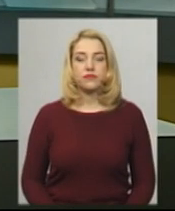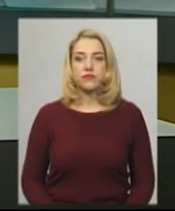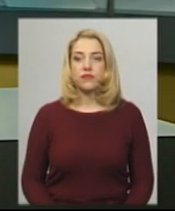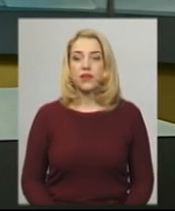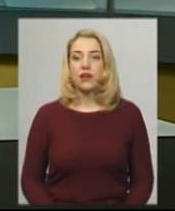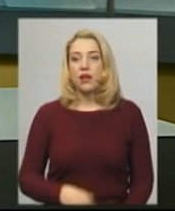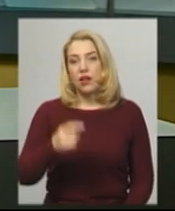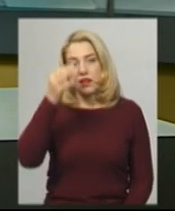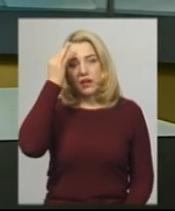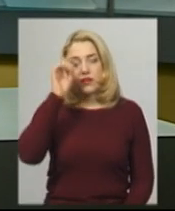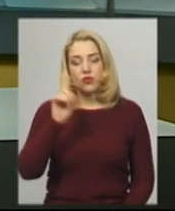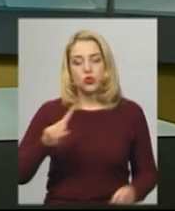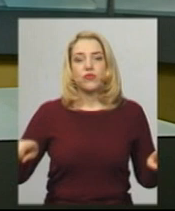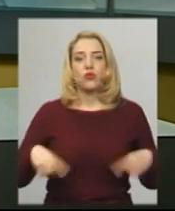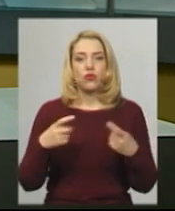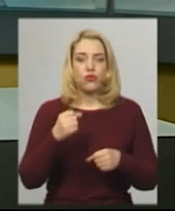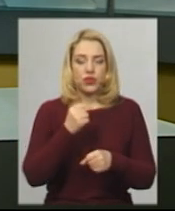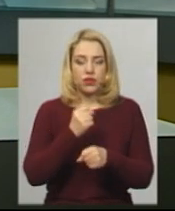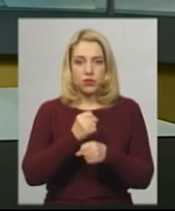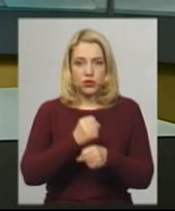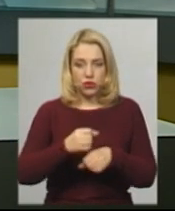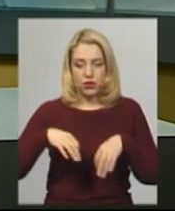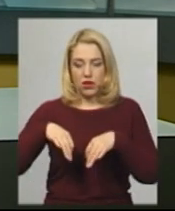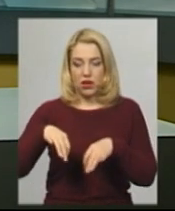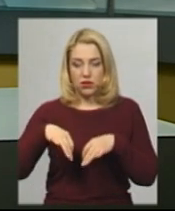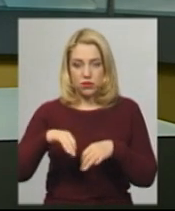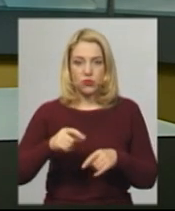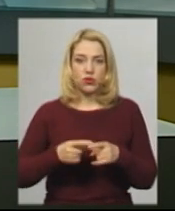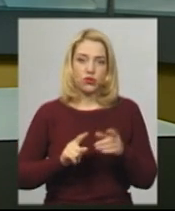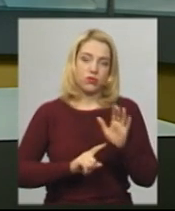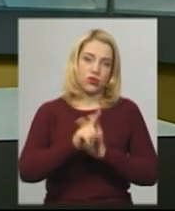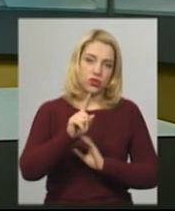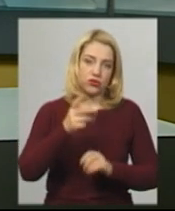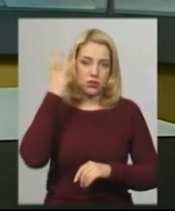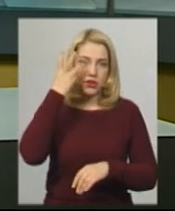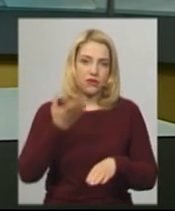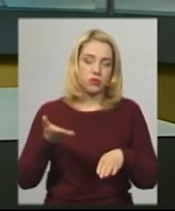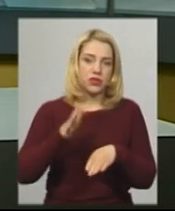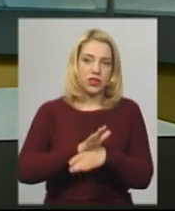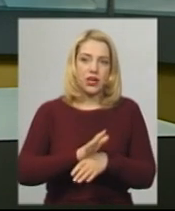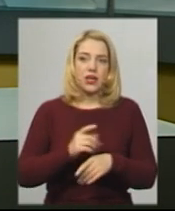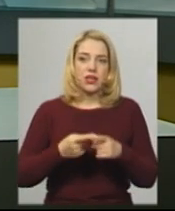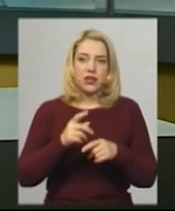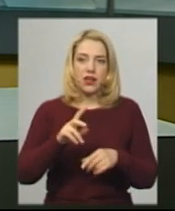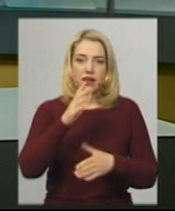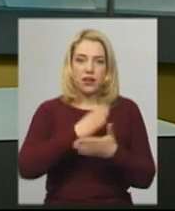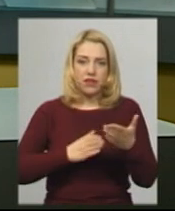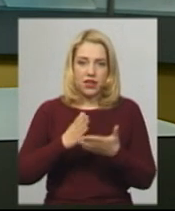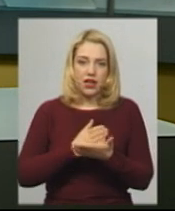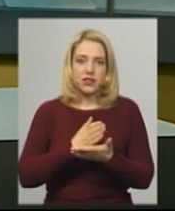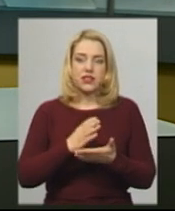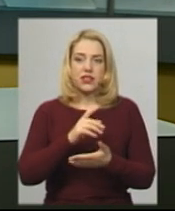Нагадаю, відновлення руху маршруток та автобусів у Хмельницькому відбулося відповідно до розпорядження штабу із ліквідації наслідків